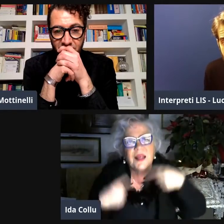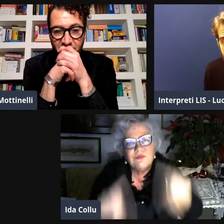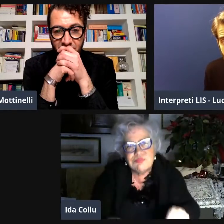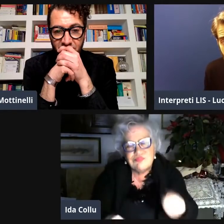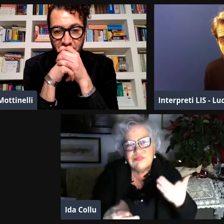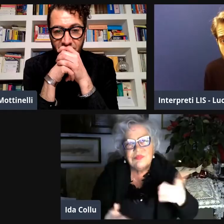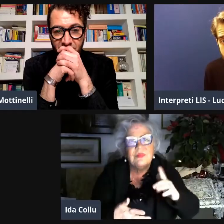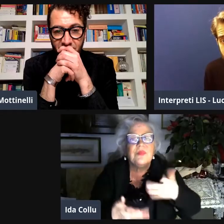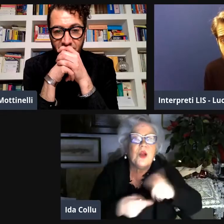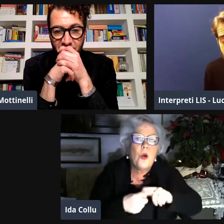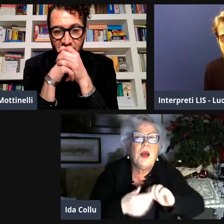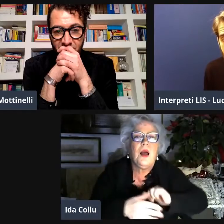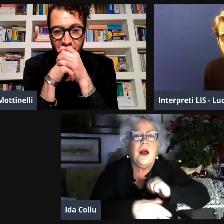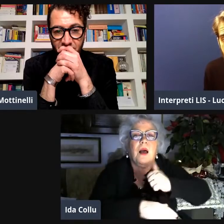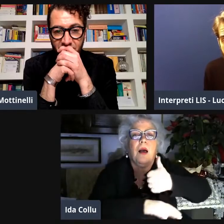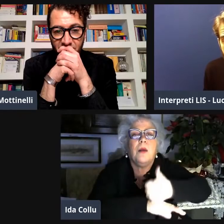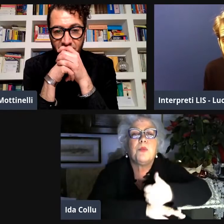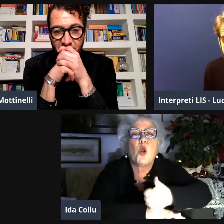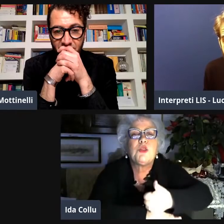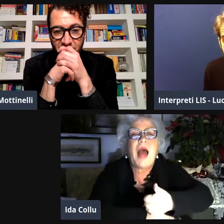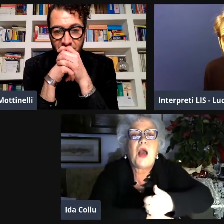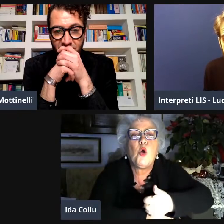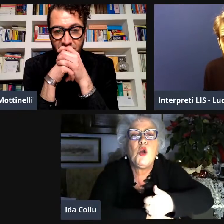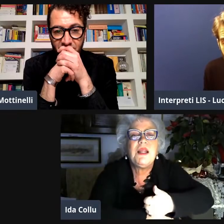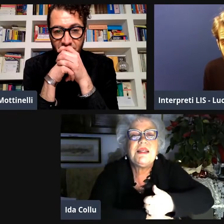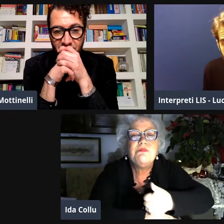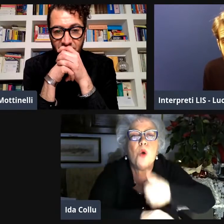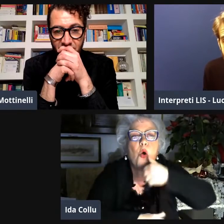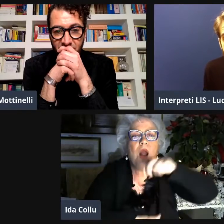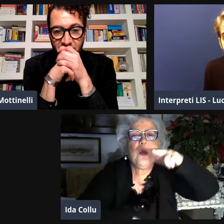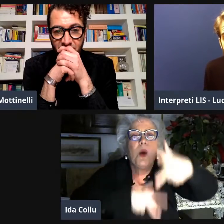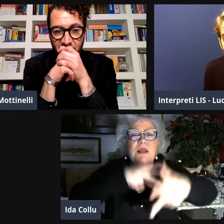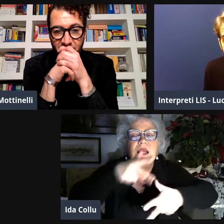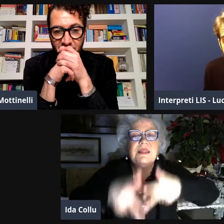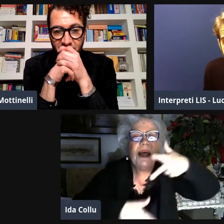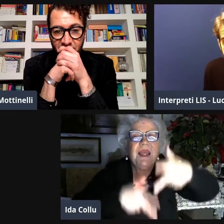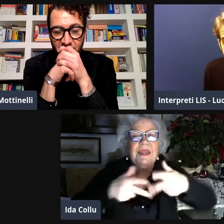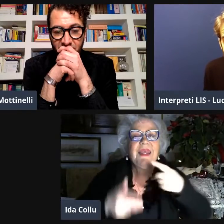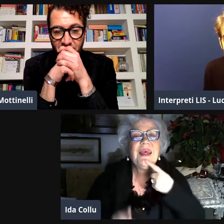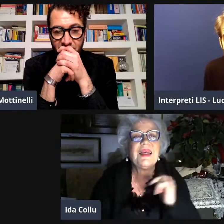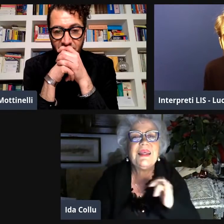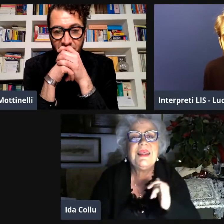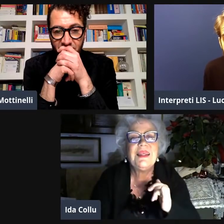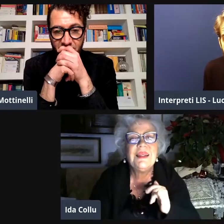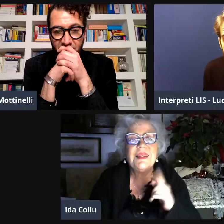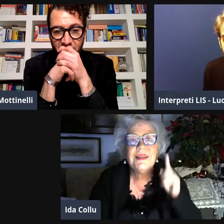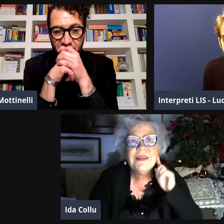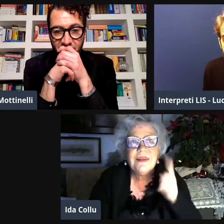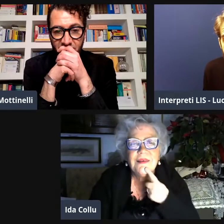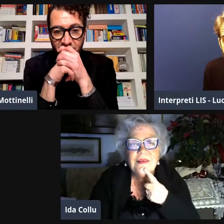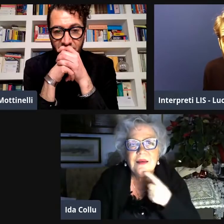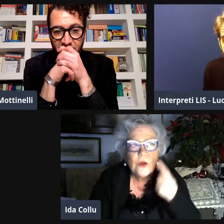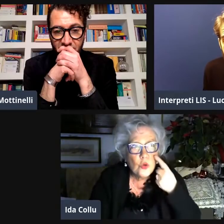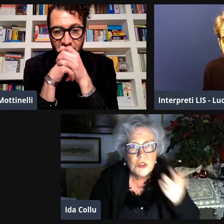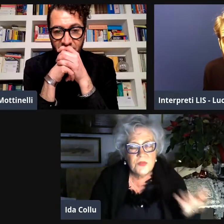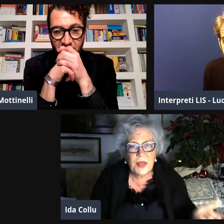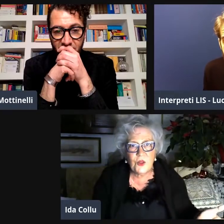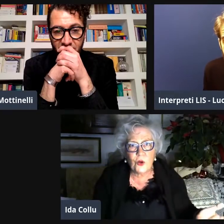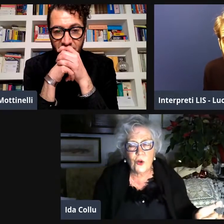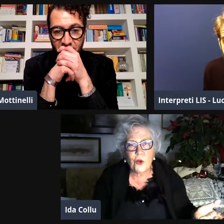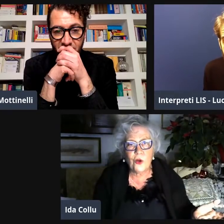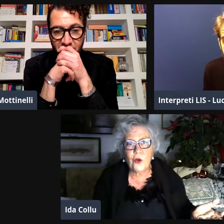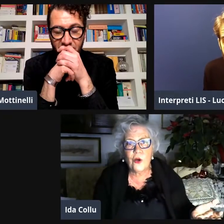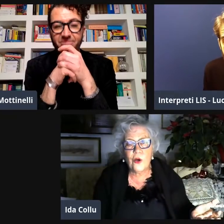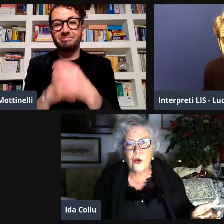delegare a loro questa incombenza i sordi devono essere protagonisti la lingua dei